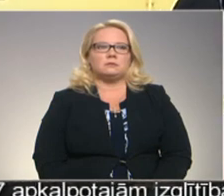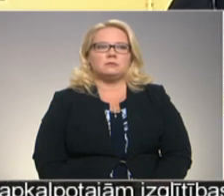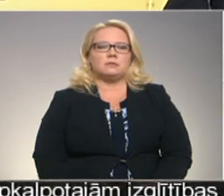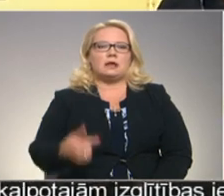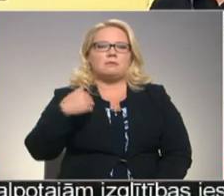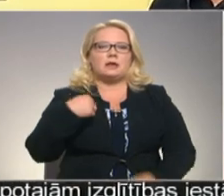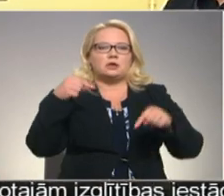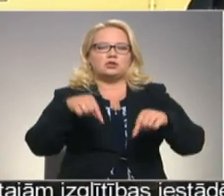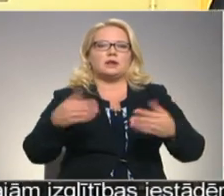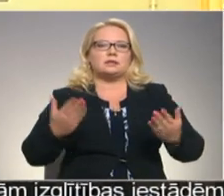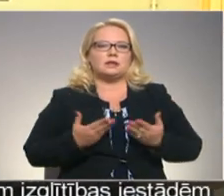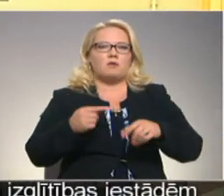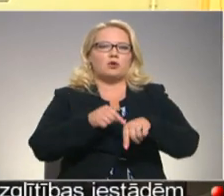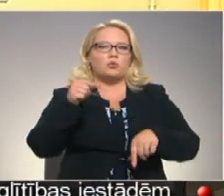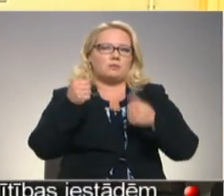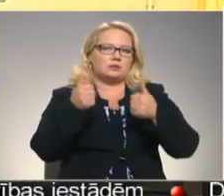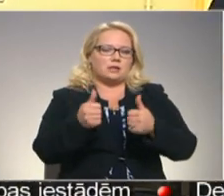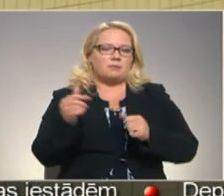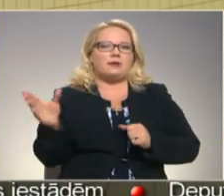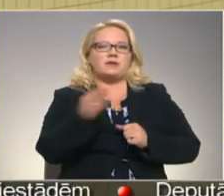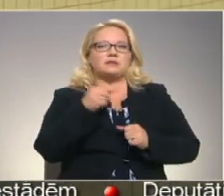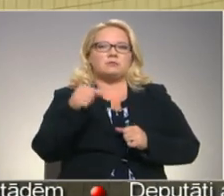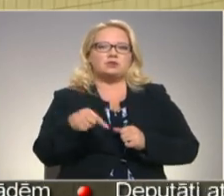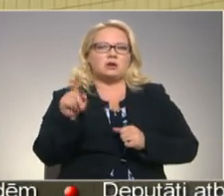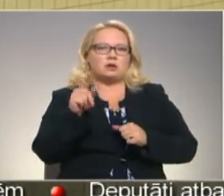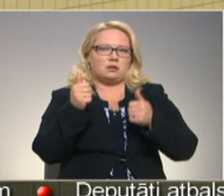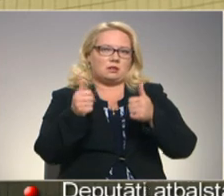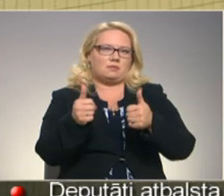Mēs šeit dzīvojam un jūtamies labi. Visiem šeit ir labi.